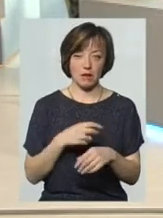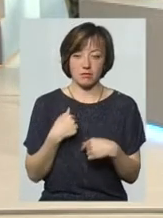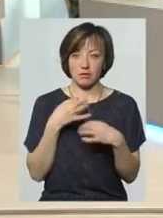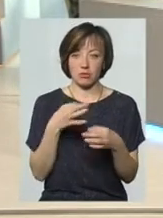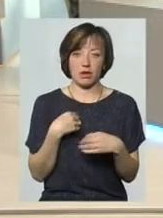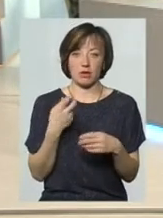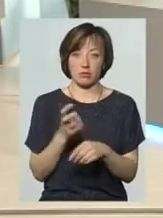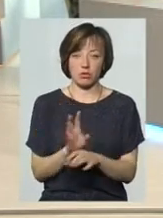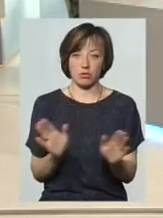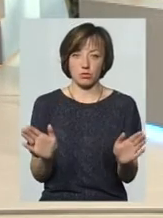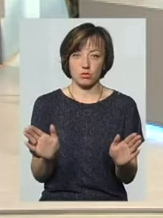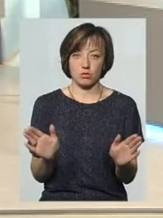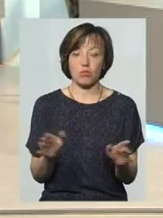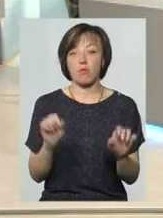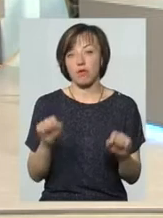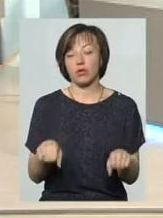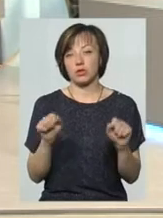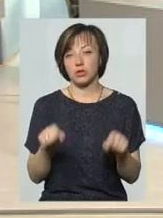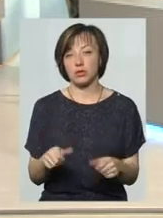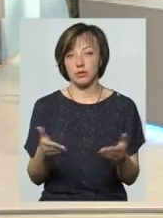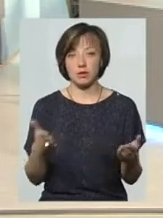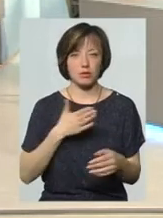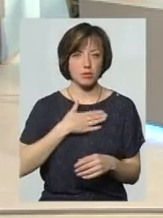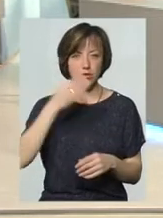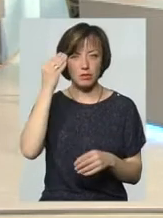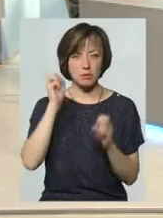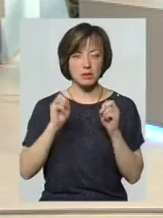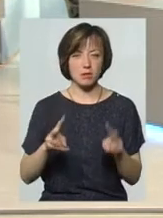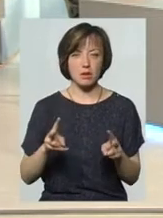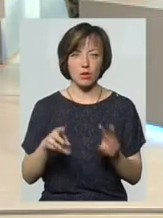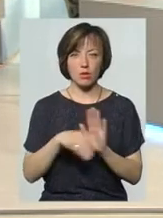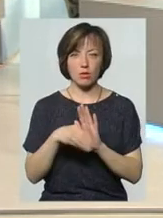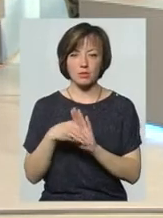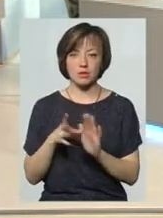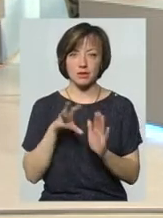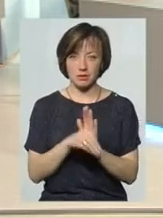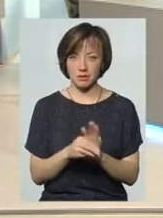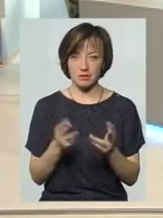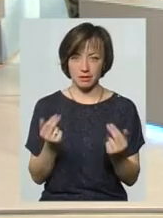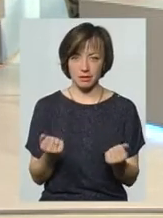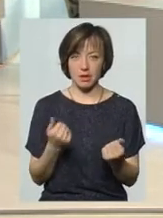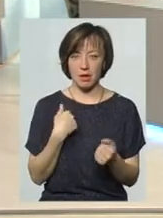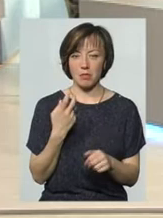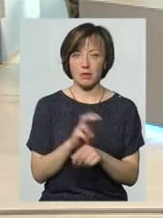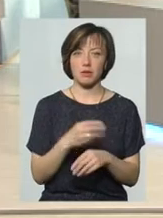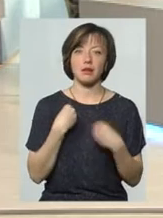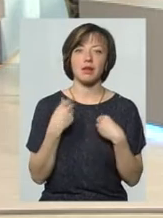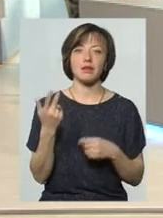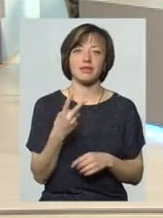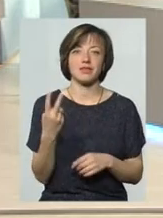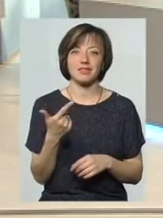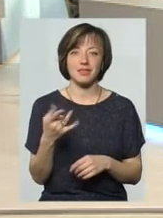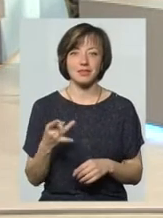не прийду. Тут, в принципі, як на мене і небезпека корупційно-складової заклади наперед. Я прийду, дай 20 гривень.